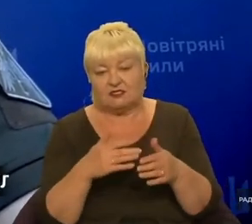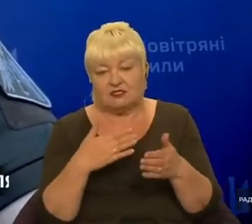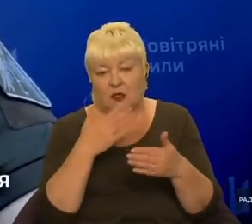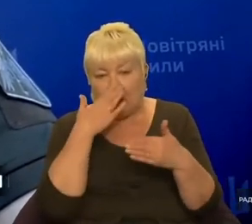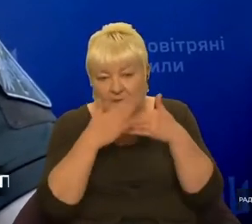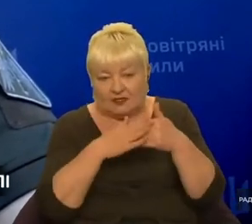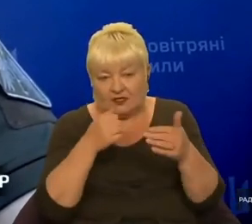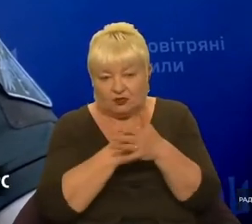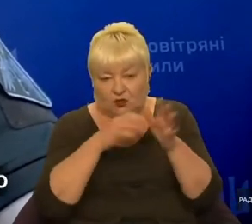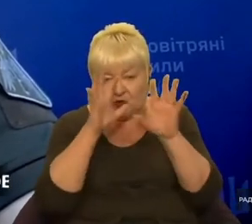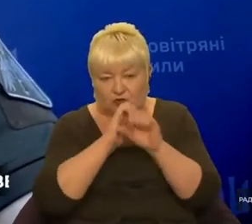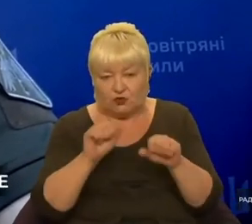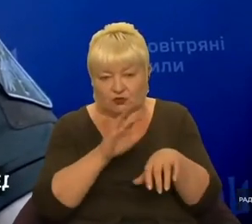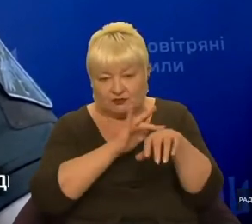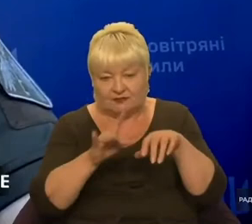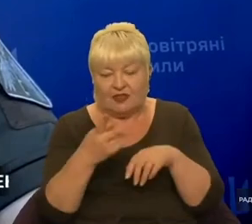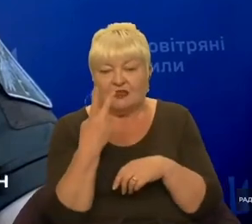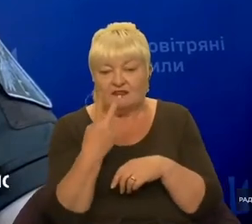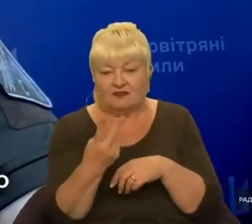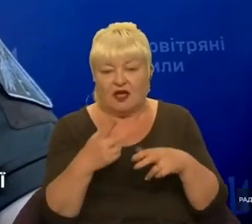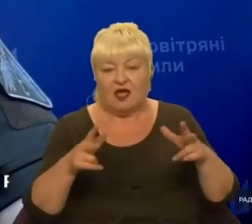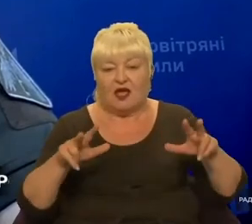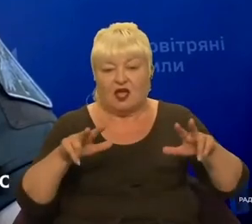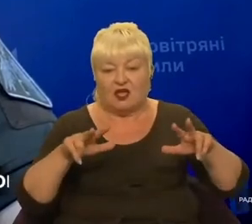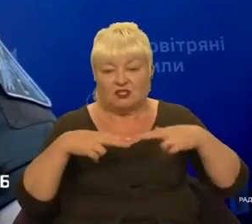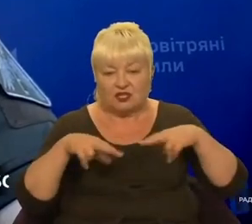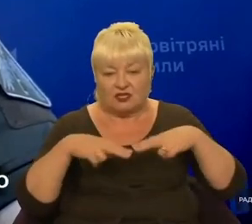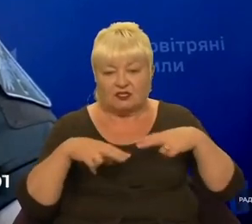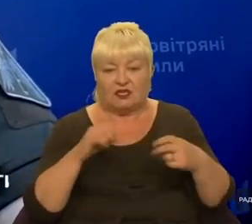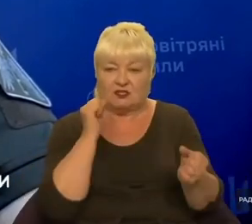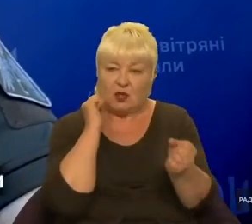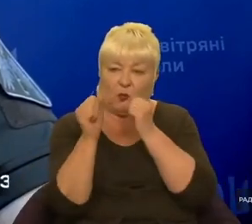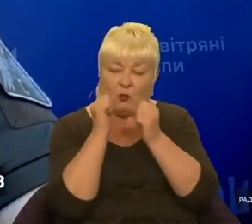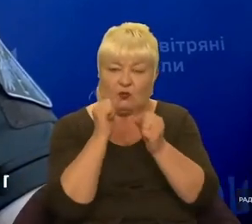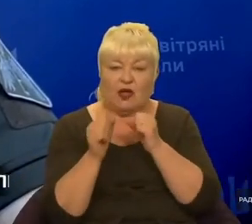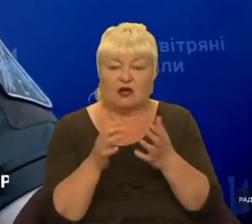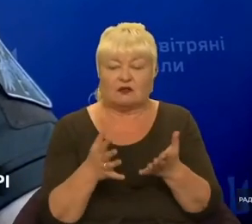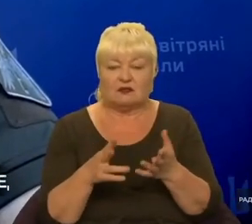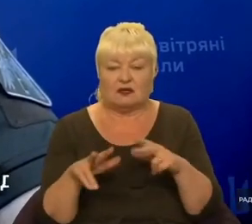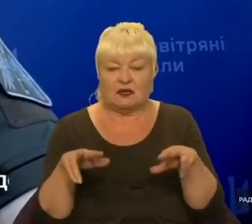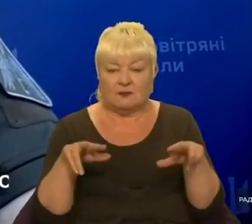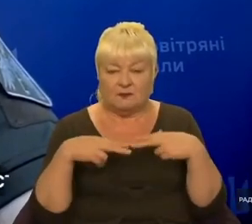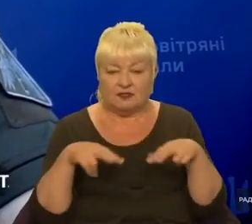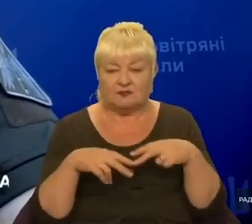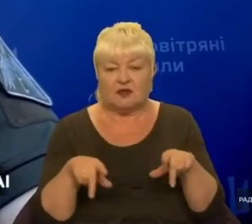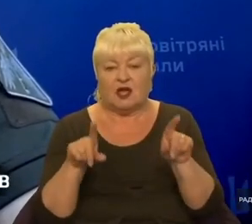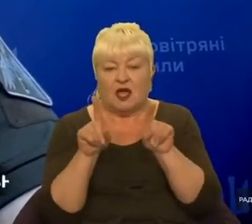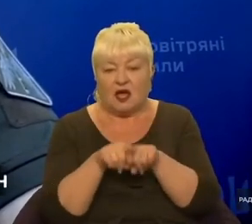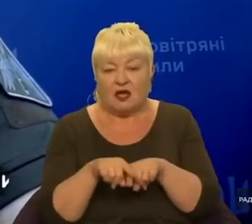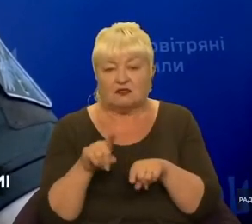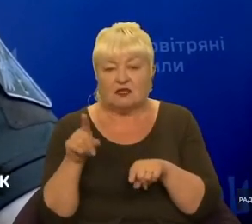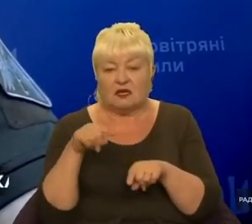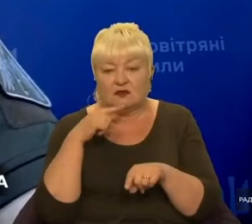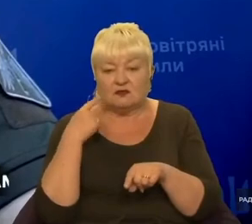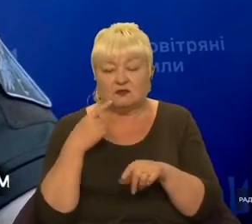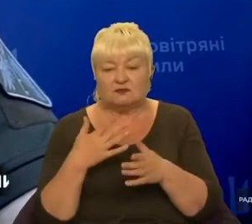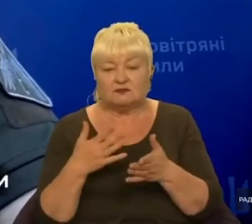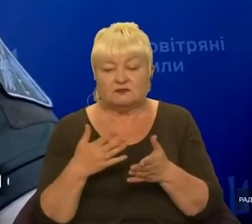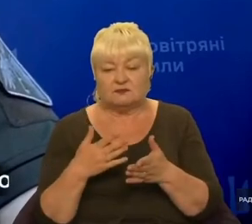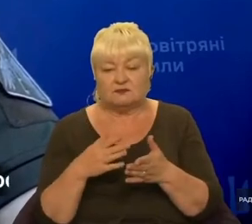ночі, знищено два шахеди. Ударних безпілотників яганського виробництва. Також запускають вони ланцети.